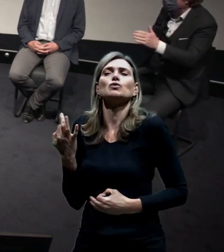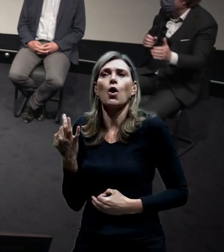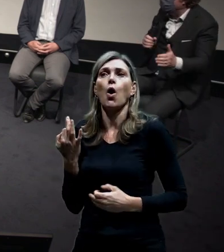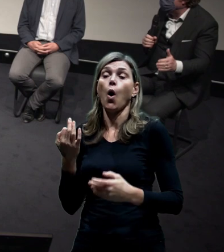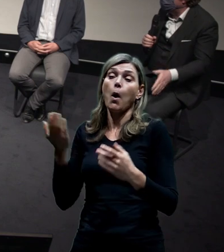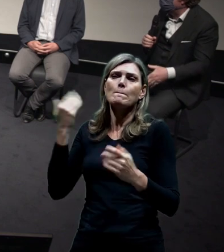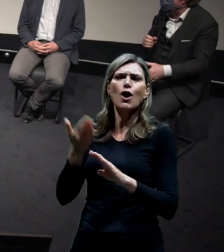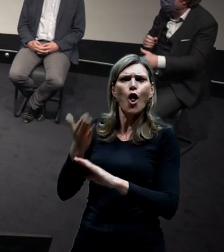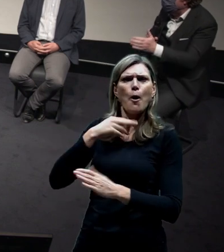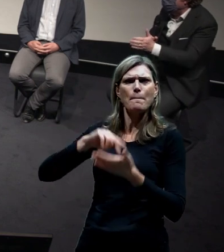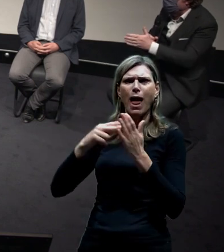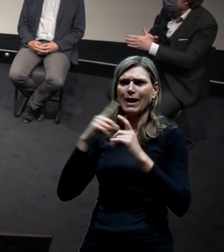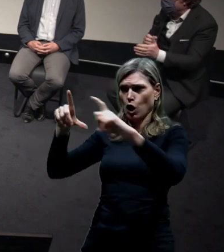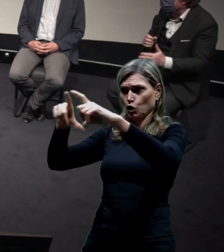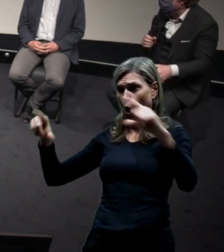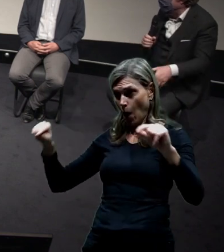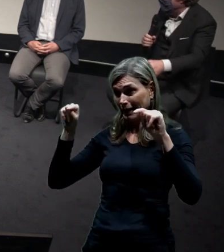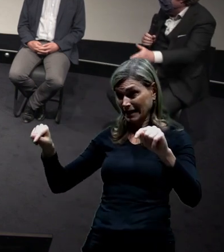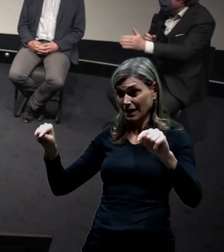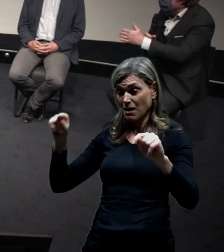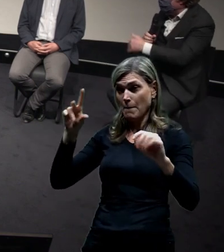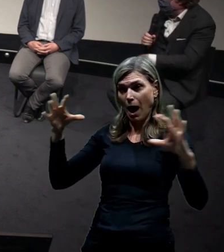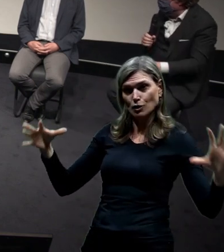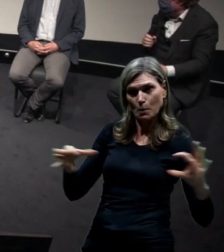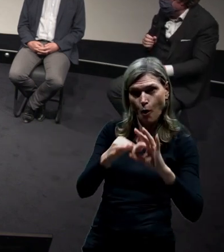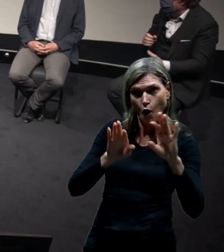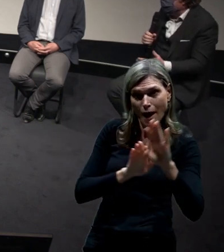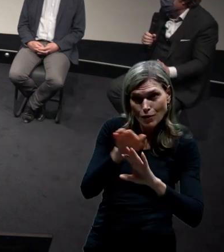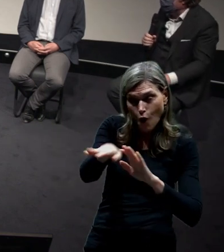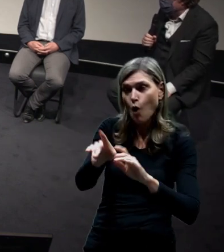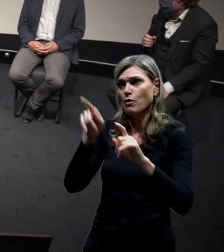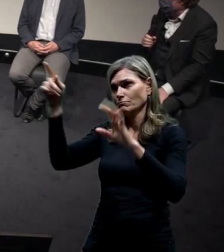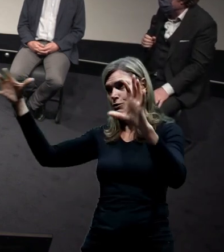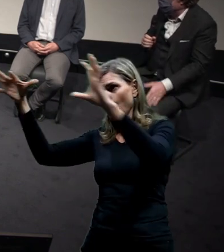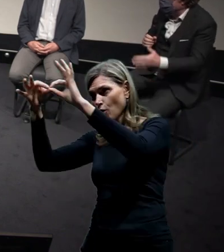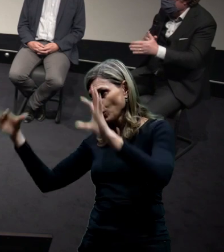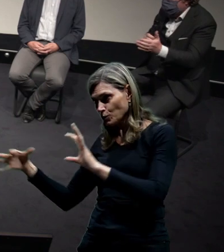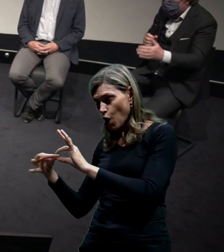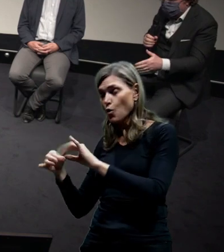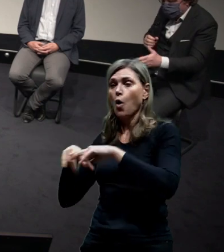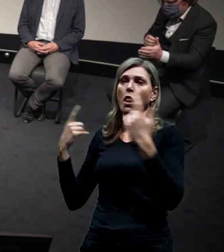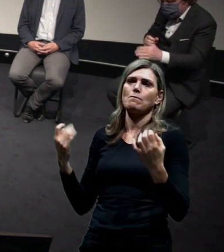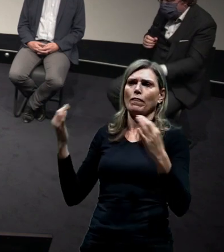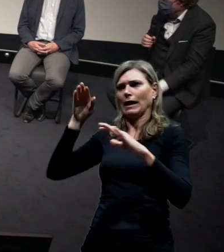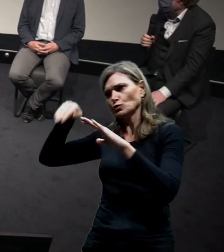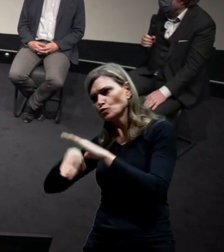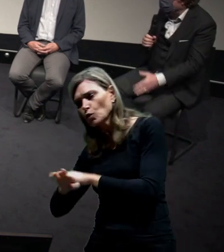trůhelníků se nemůžou udělat dvě odvěsny a vznikne jeden okruh. To je jednoduchá úvaha, čili šetříme celou jednu